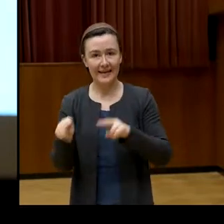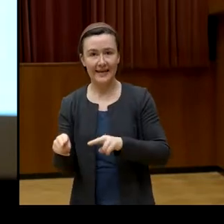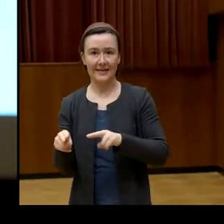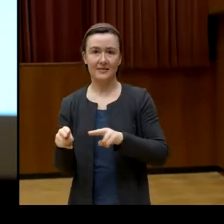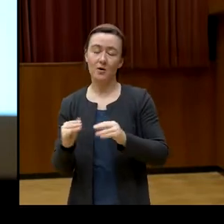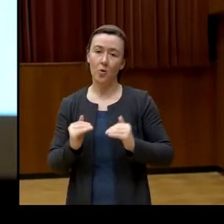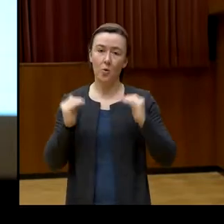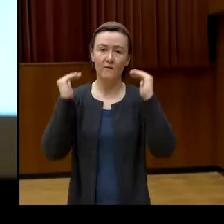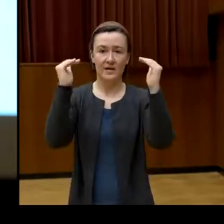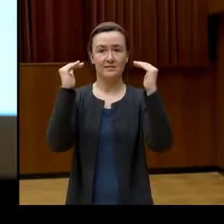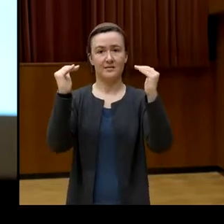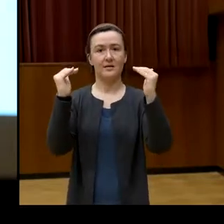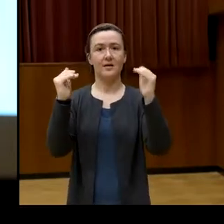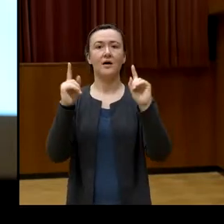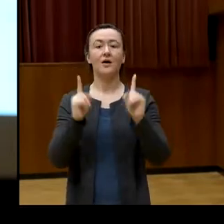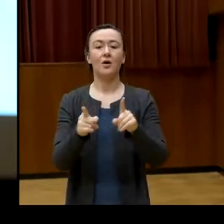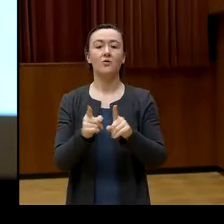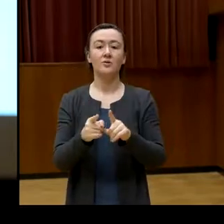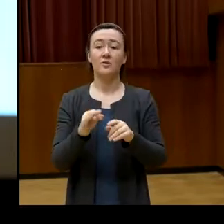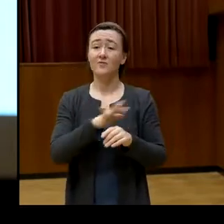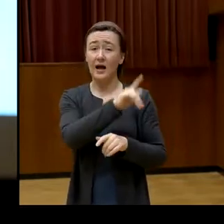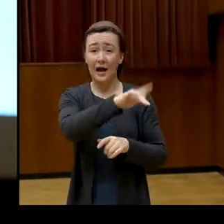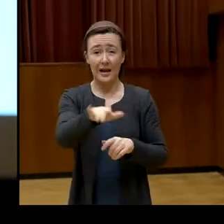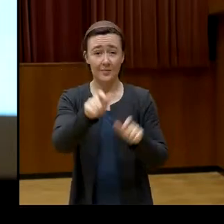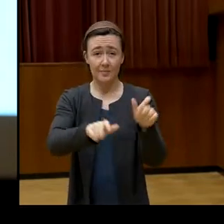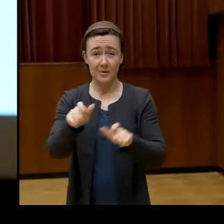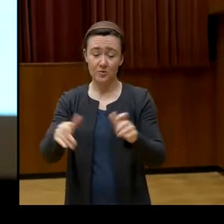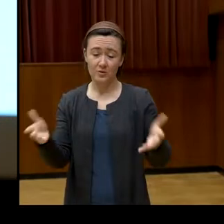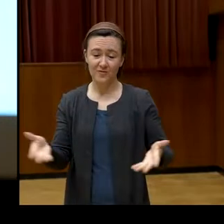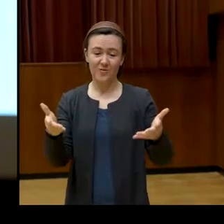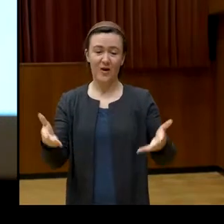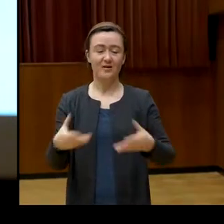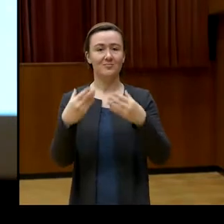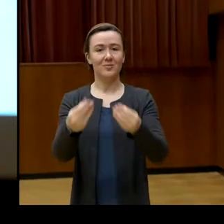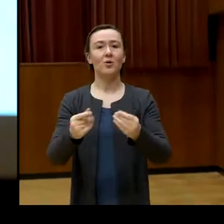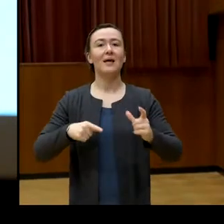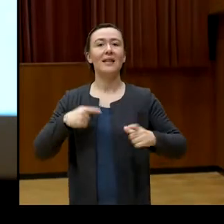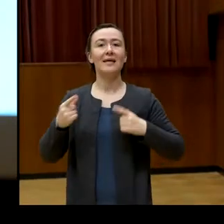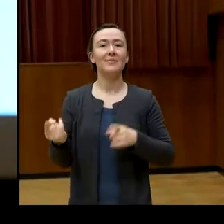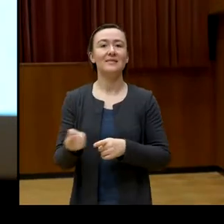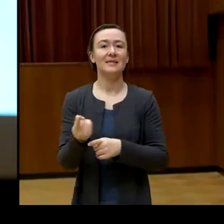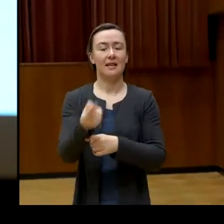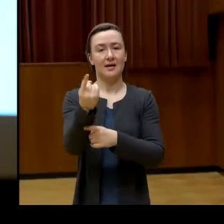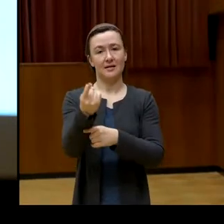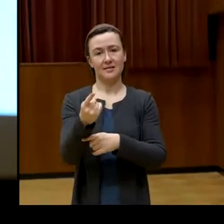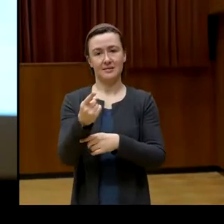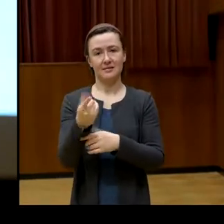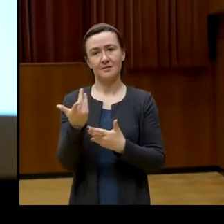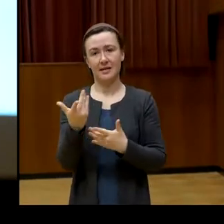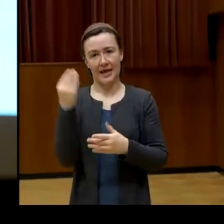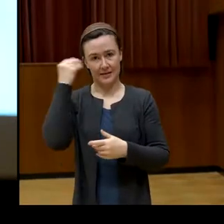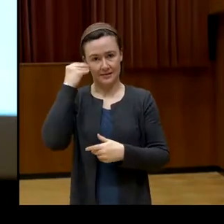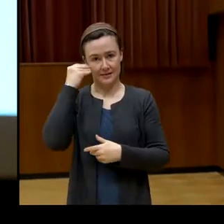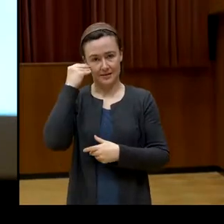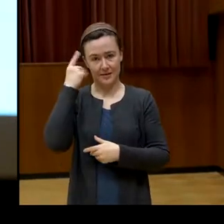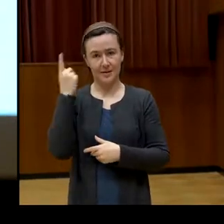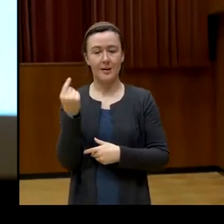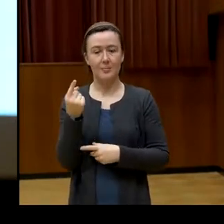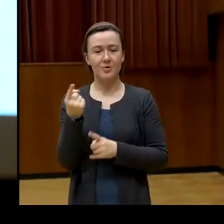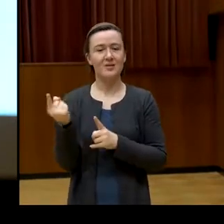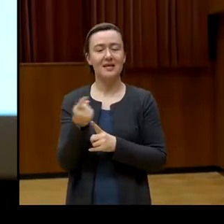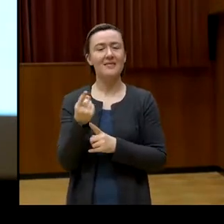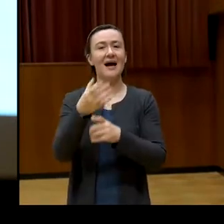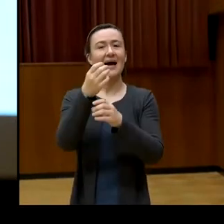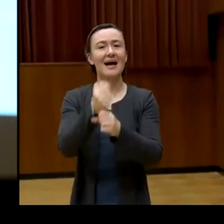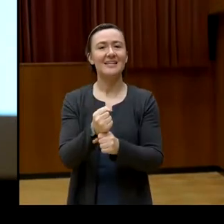für lebenslanges Lernen für alle zu fördern. Also das Nachhaltigkeitsziel 4 von 17 der